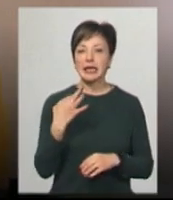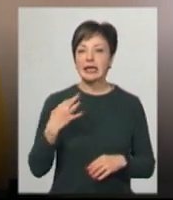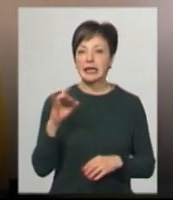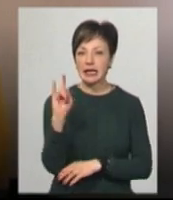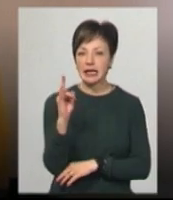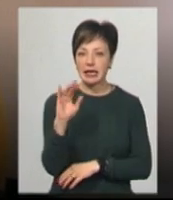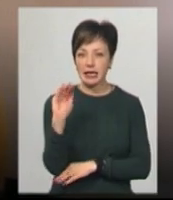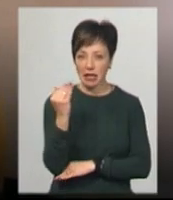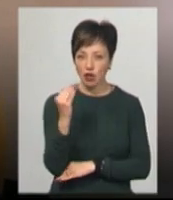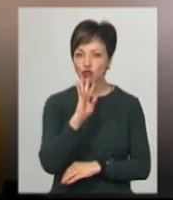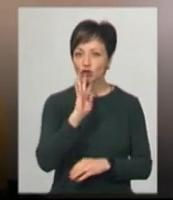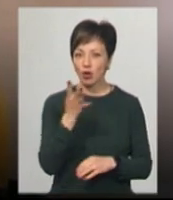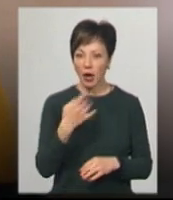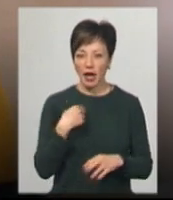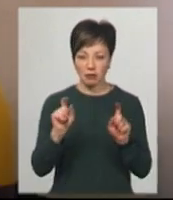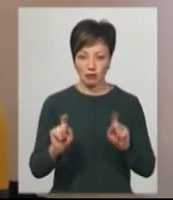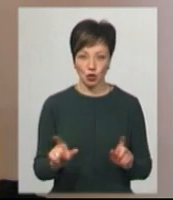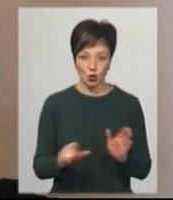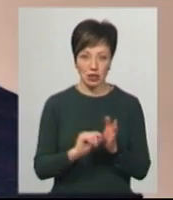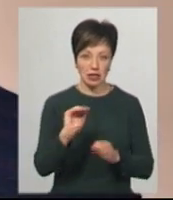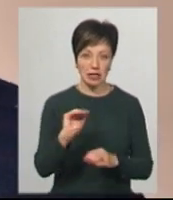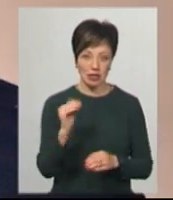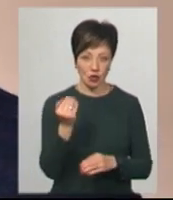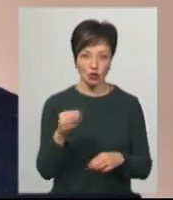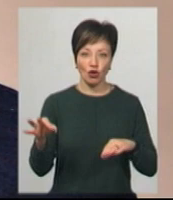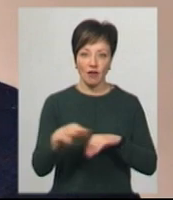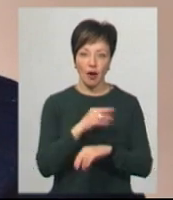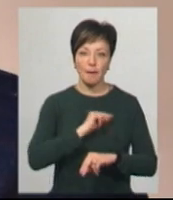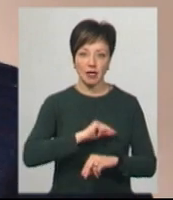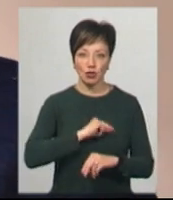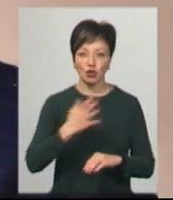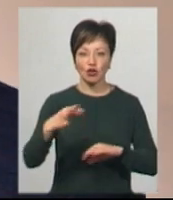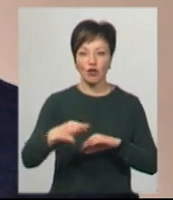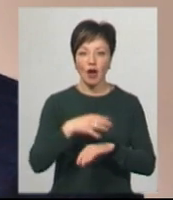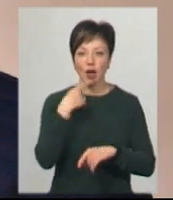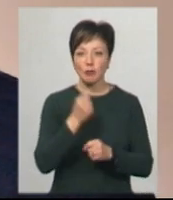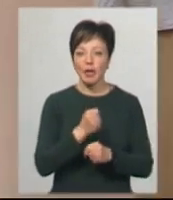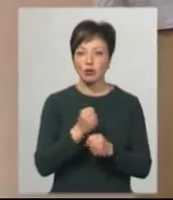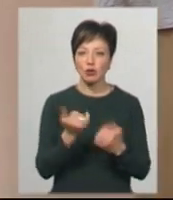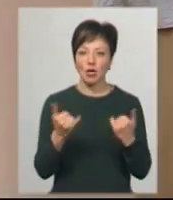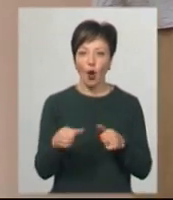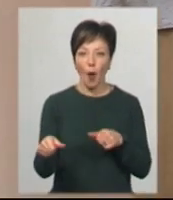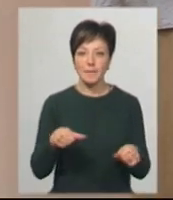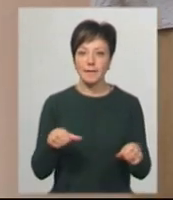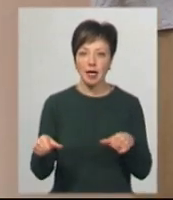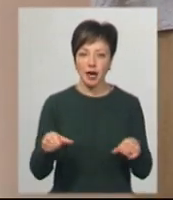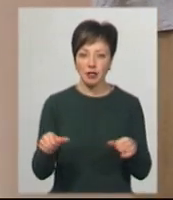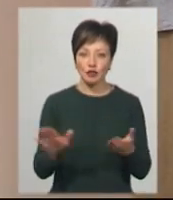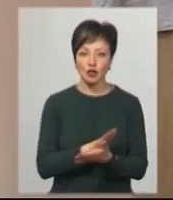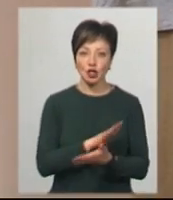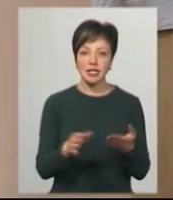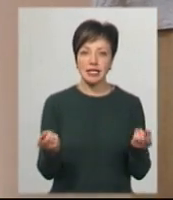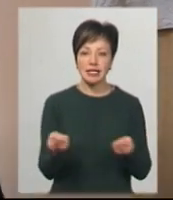дитині 4 роки, я сижу з дитиною, а чоловік у мене працює. Її чоловік Анатолій каже, працює наразі оператором з відчистки зерна.